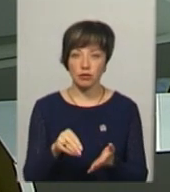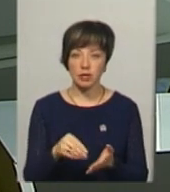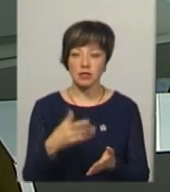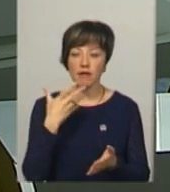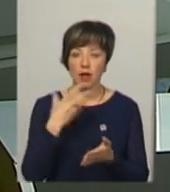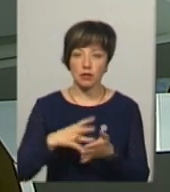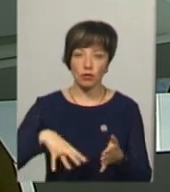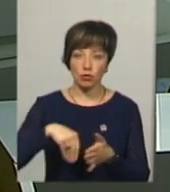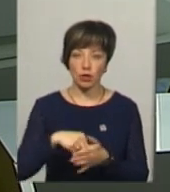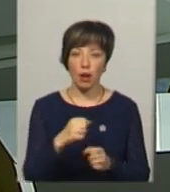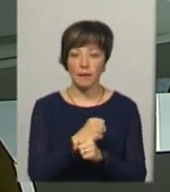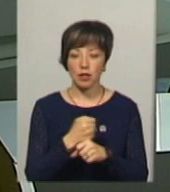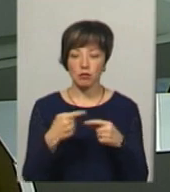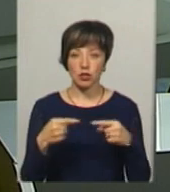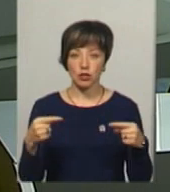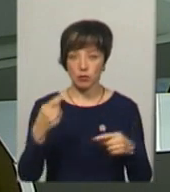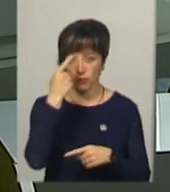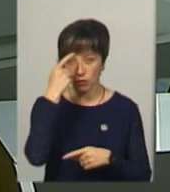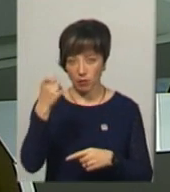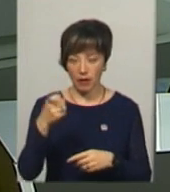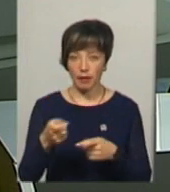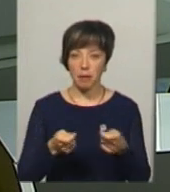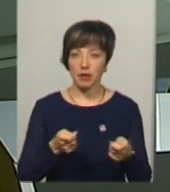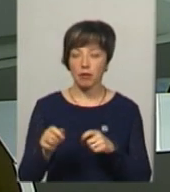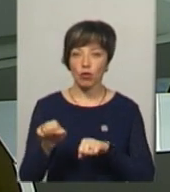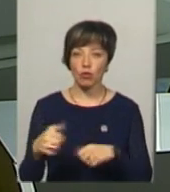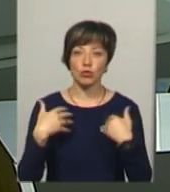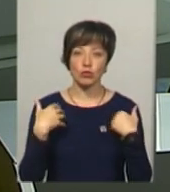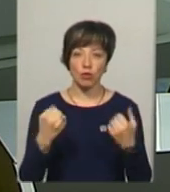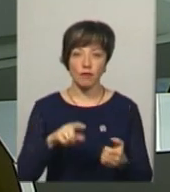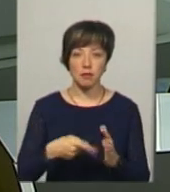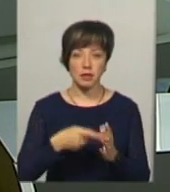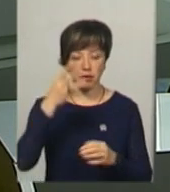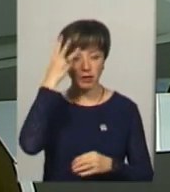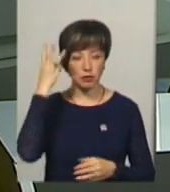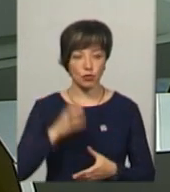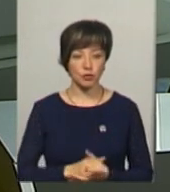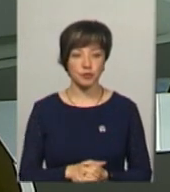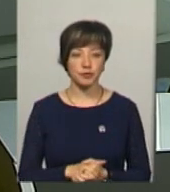за власний кошт в аптечній мережі, повідомляють у Департаменті охорони здоров'я міста Хмельницького.